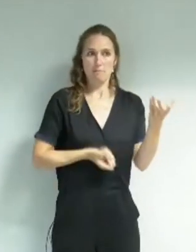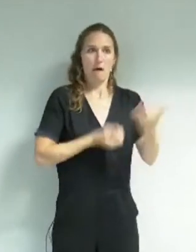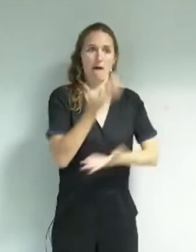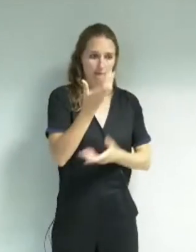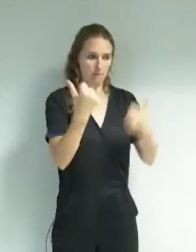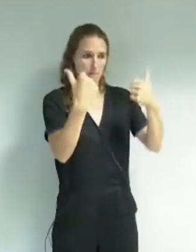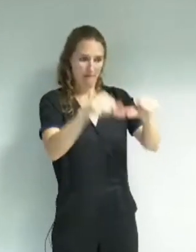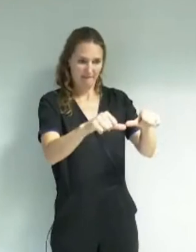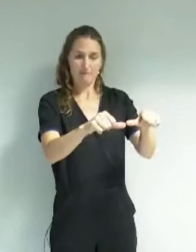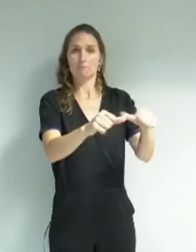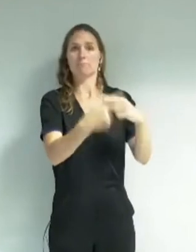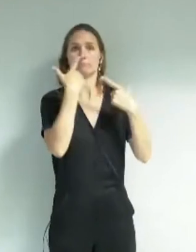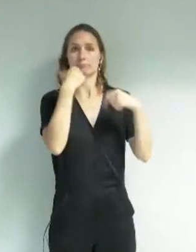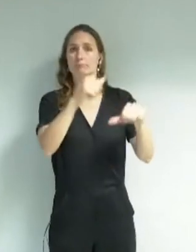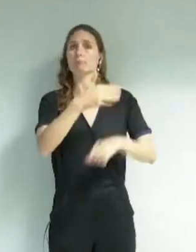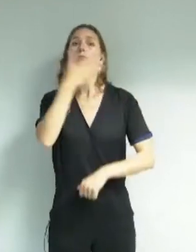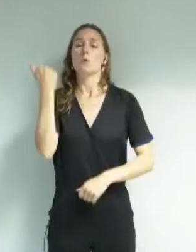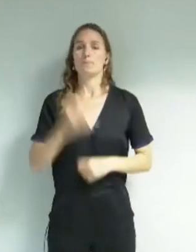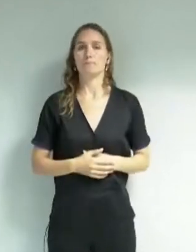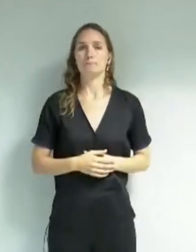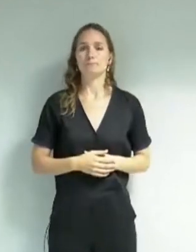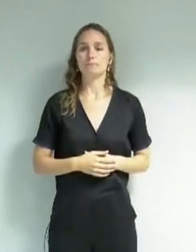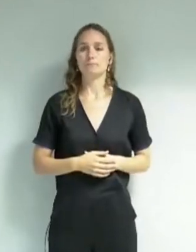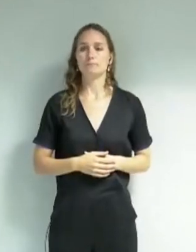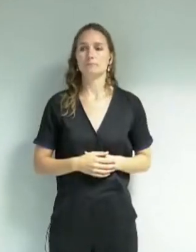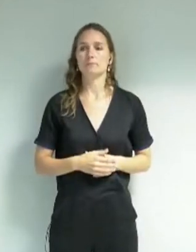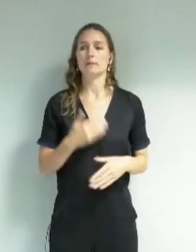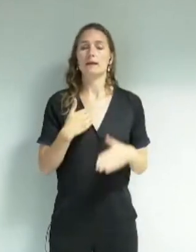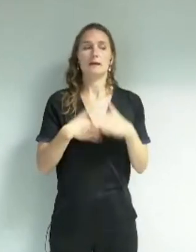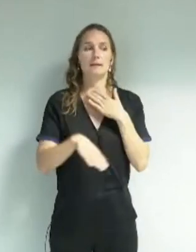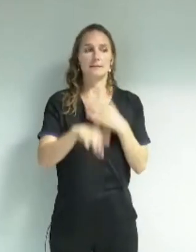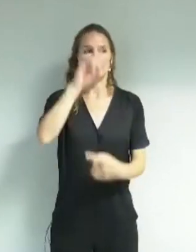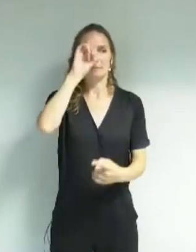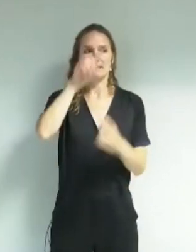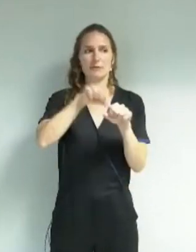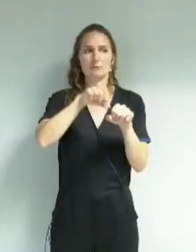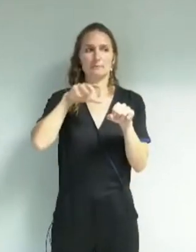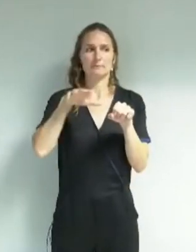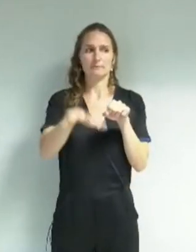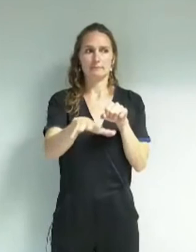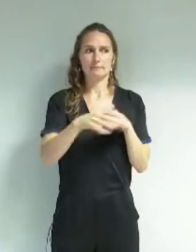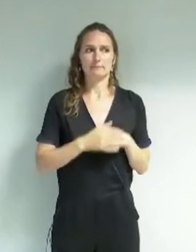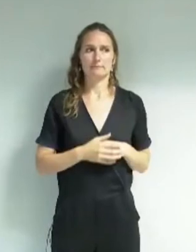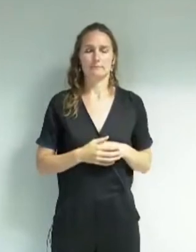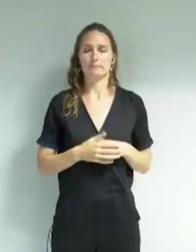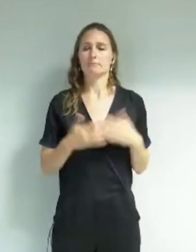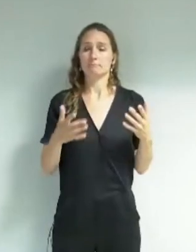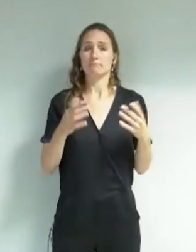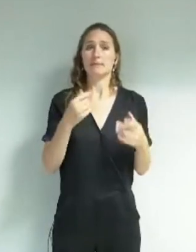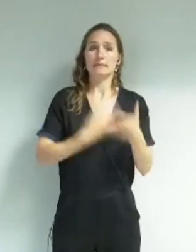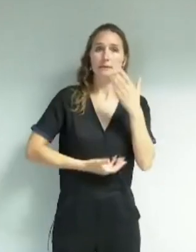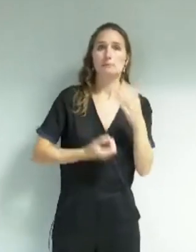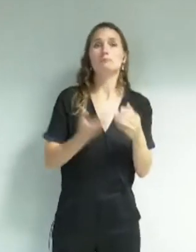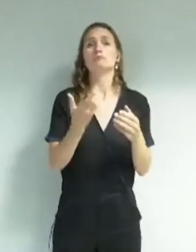thématique communication, nos cinq préconisations principales sont premièrement, installer des supports interactifs dans l'espace